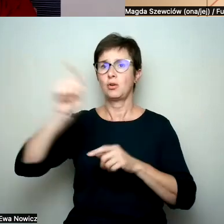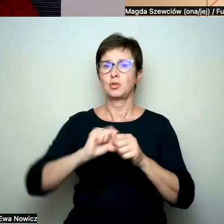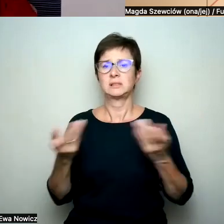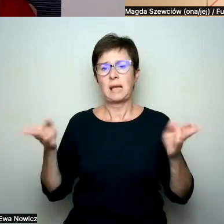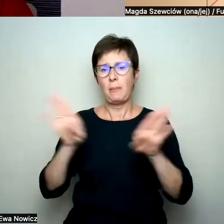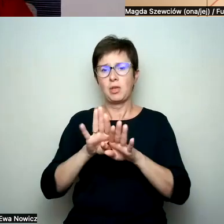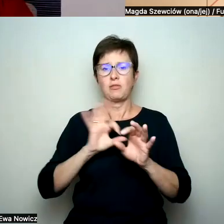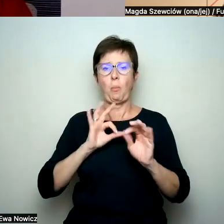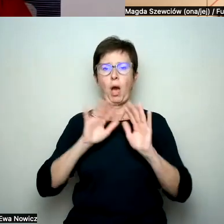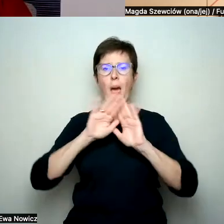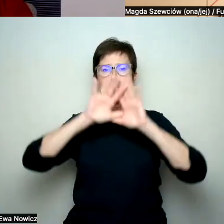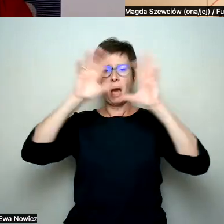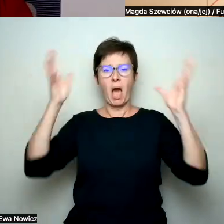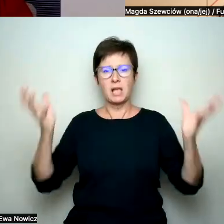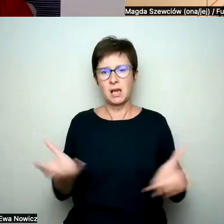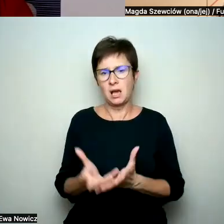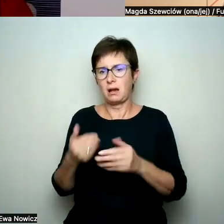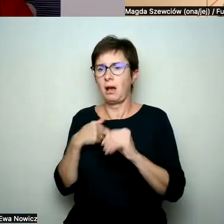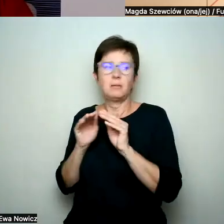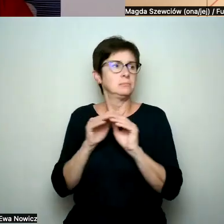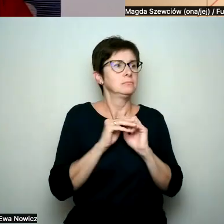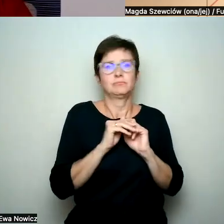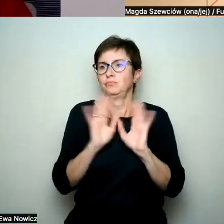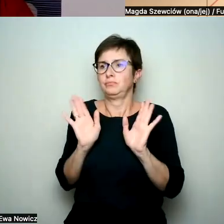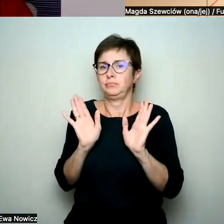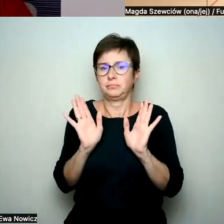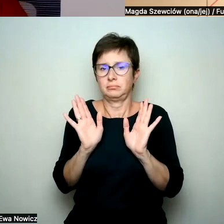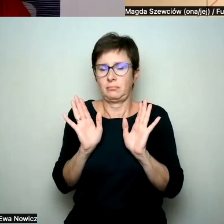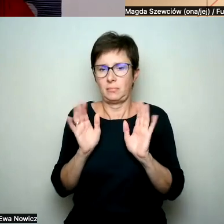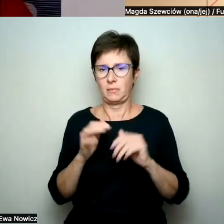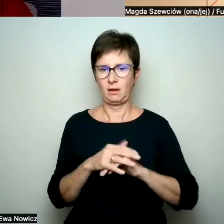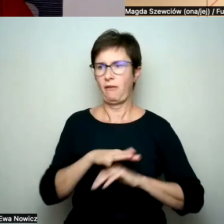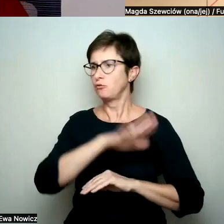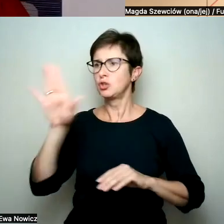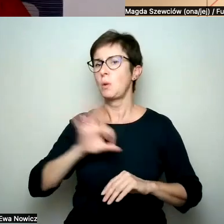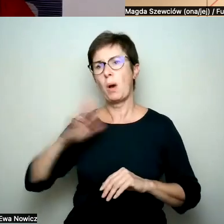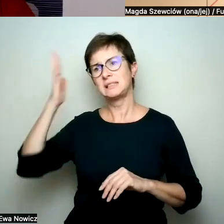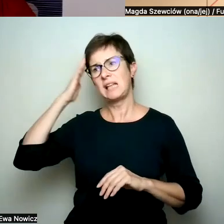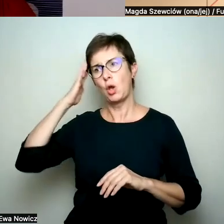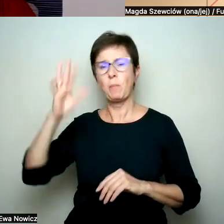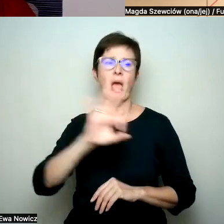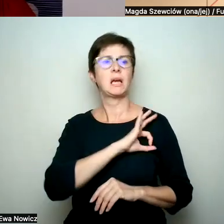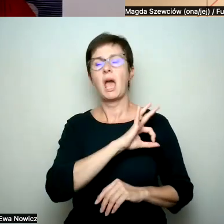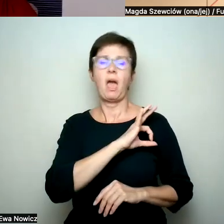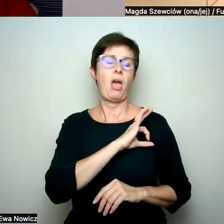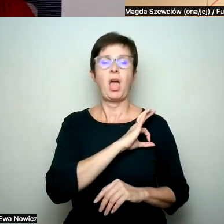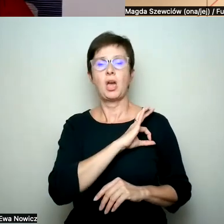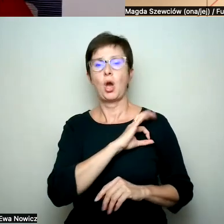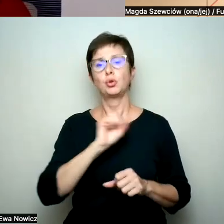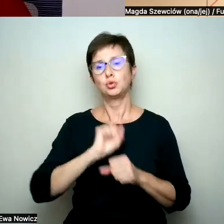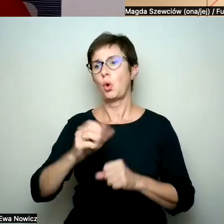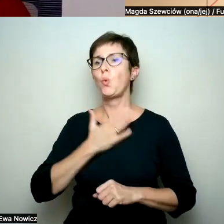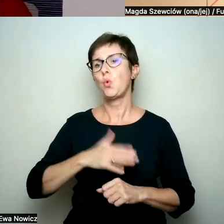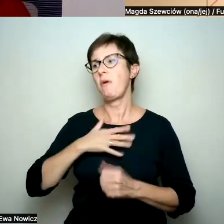wszyscy moi... To jest taki koronny argument. Wszyscy moi znajomi geje są lubieni w